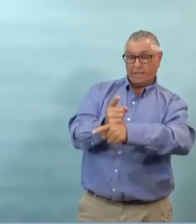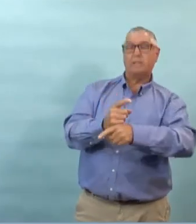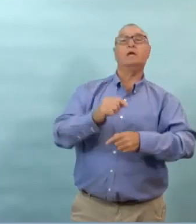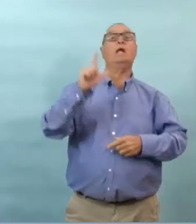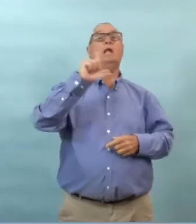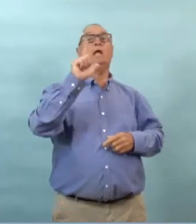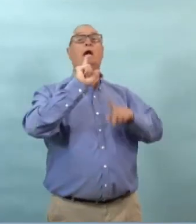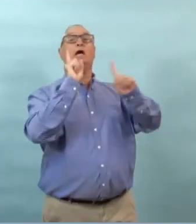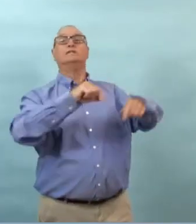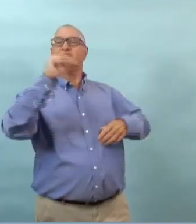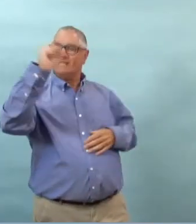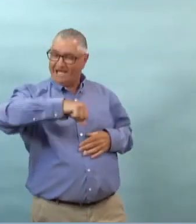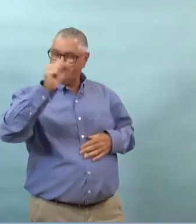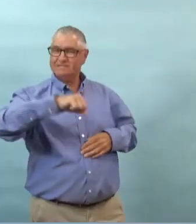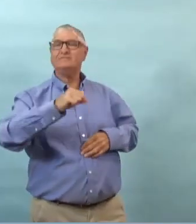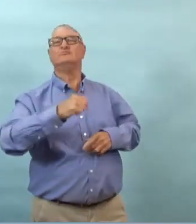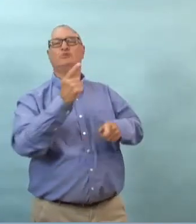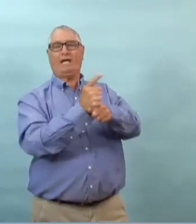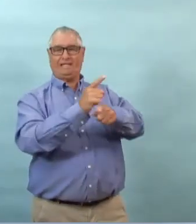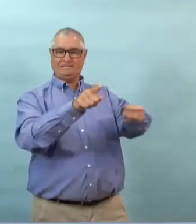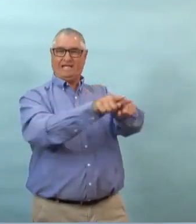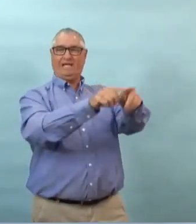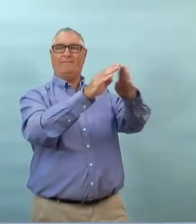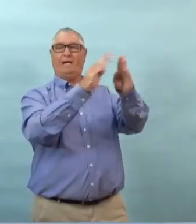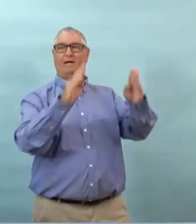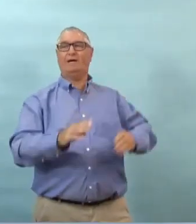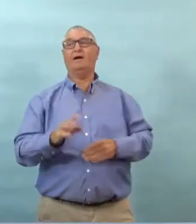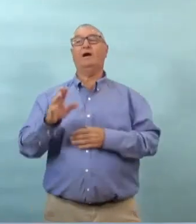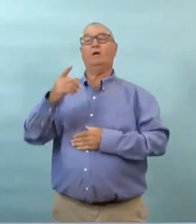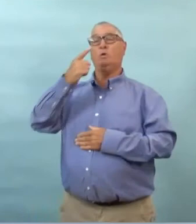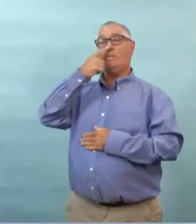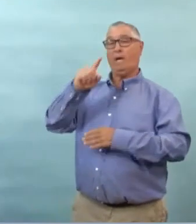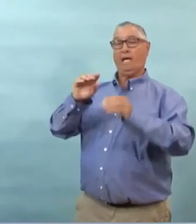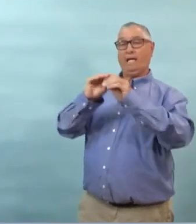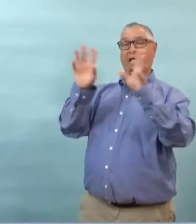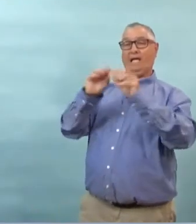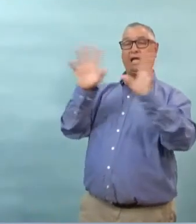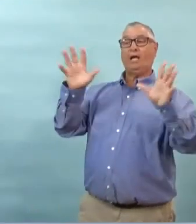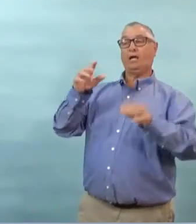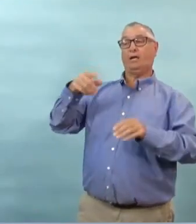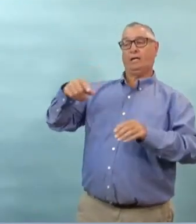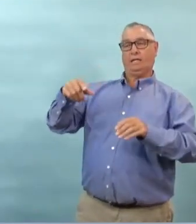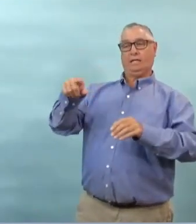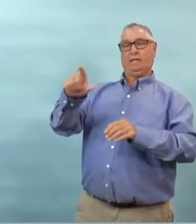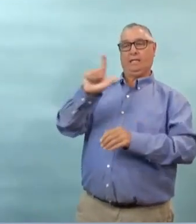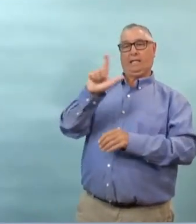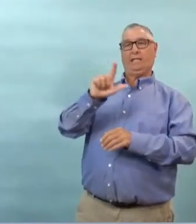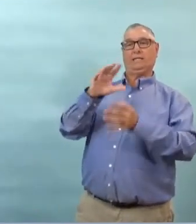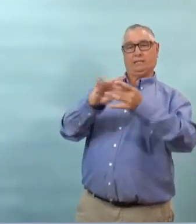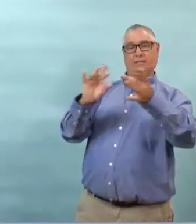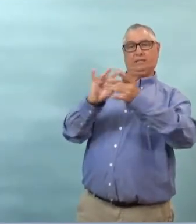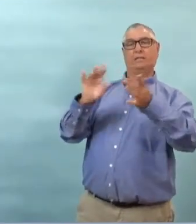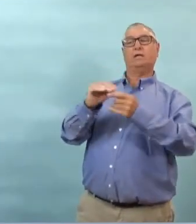pas là dans le public alors peut-être pourriez vous nous donner plus de détails là dessus à répéter les données